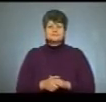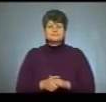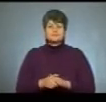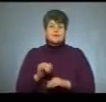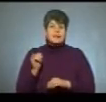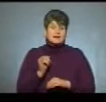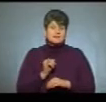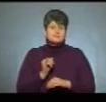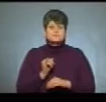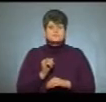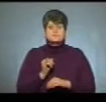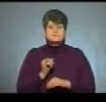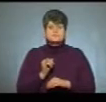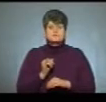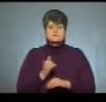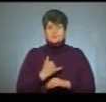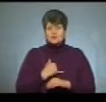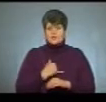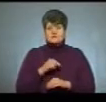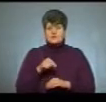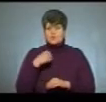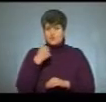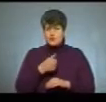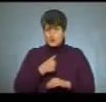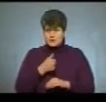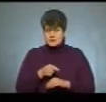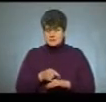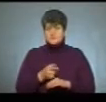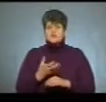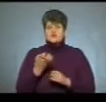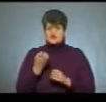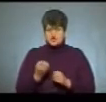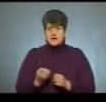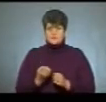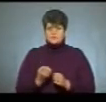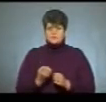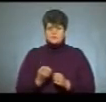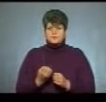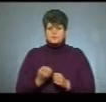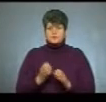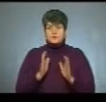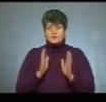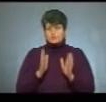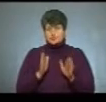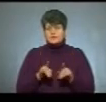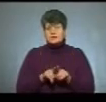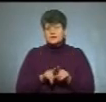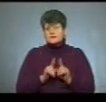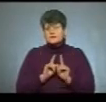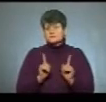І в нас в цьому році ще буде така одна